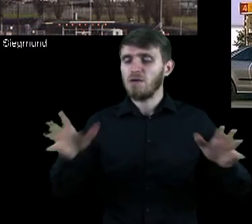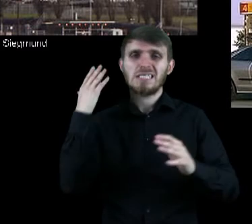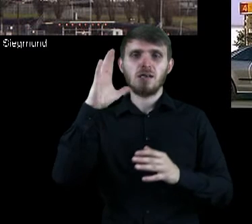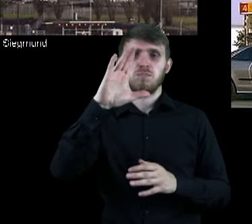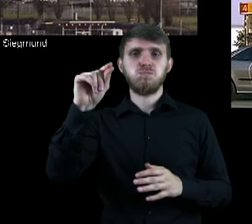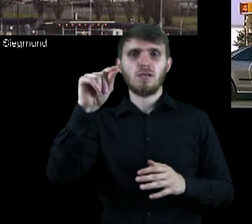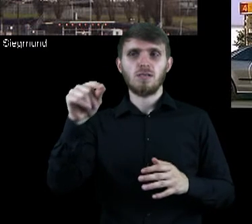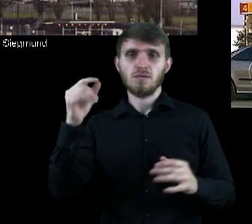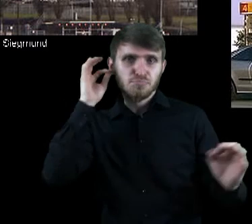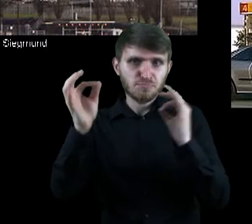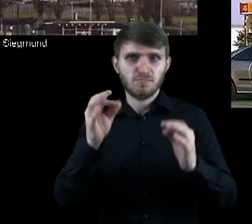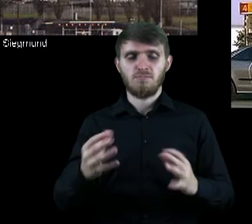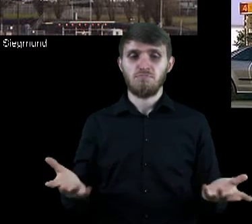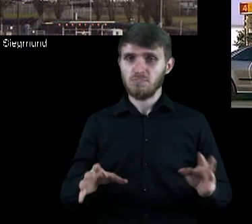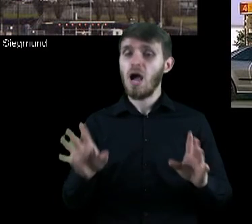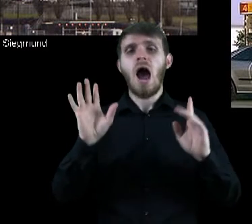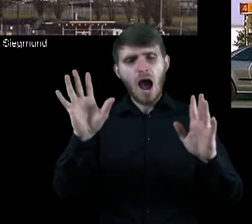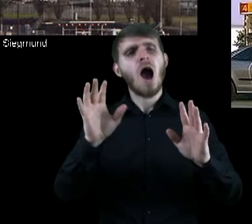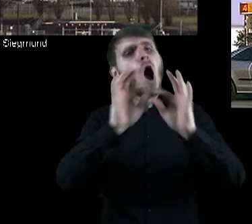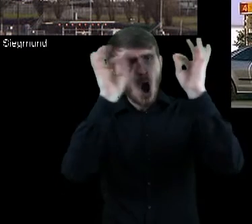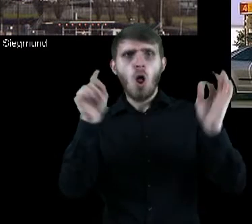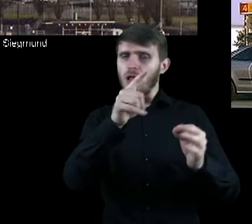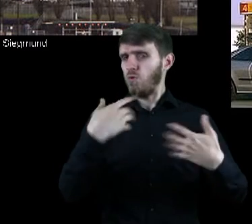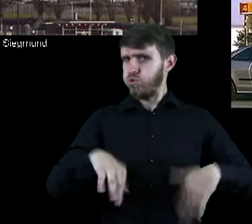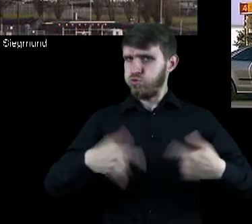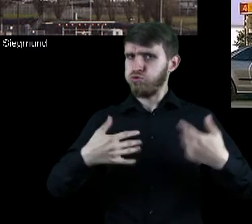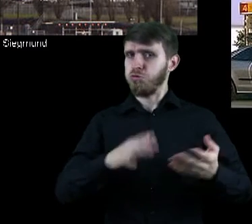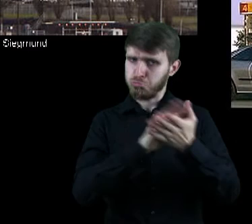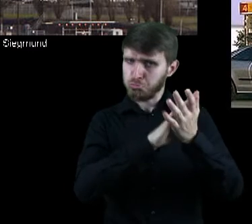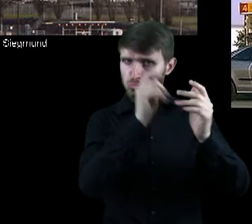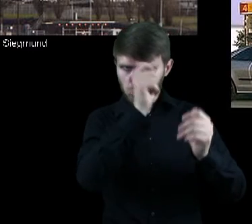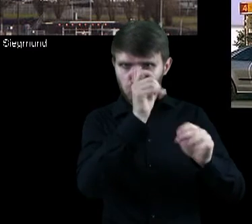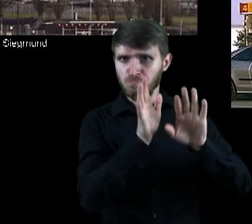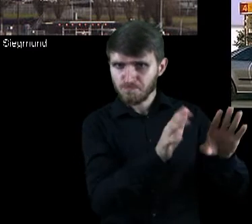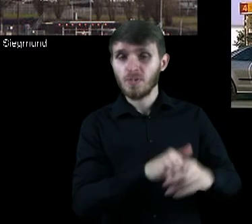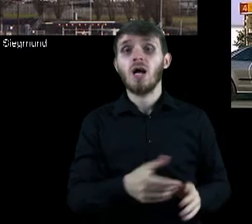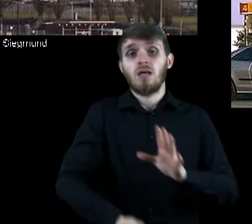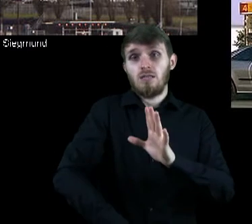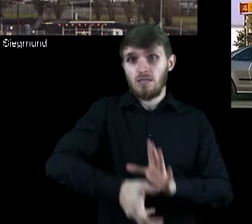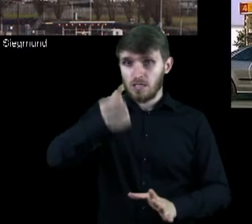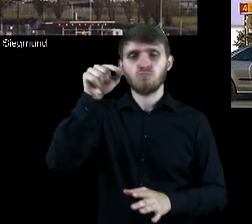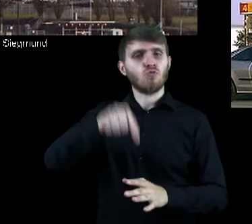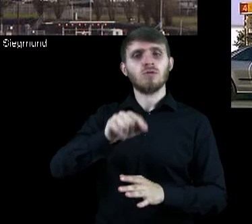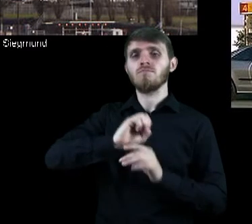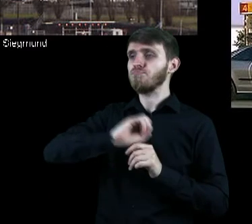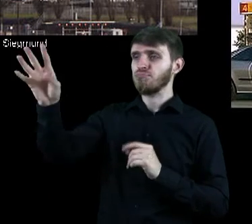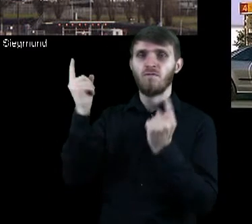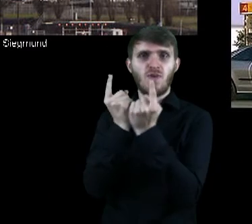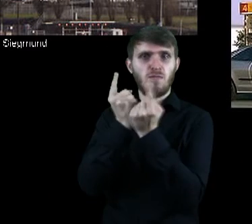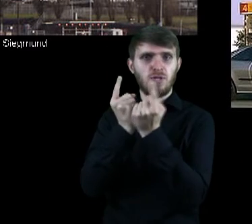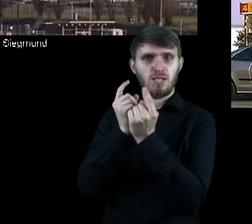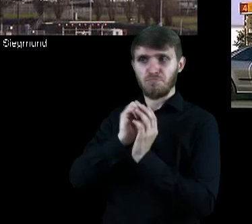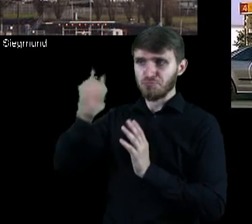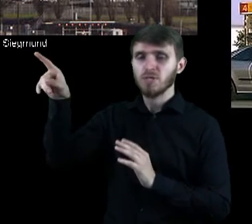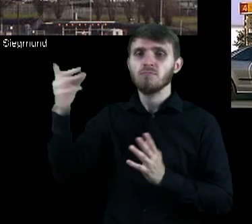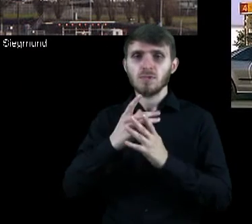pokazał przypadek platformy BP. Jest to jednak arcydzieło. Po wydobyciu ropy trzeba ją